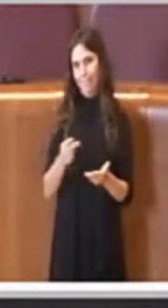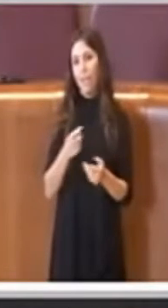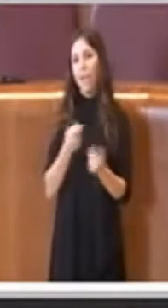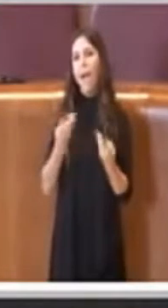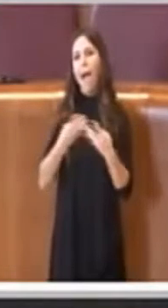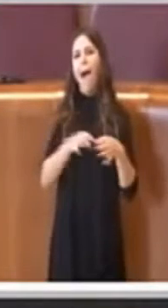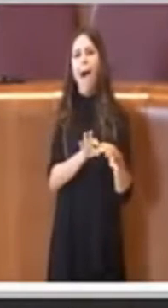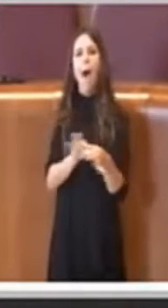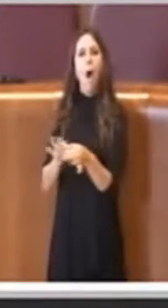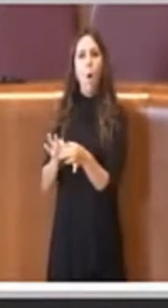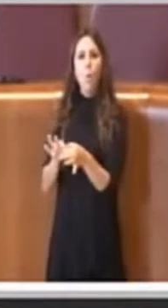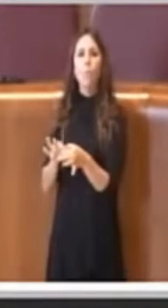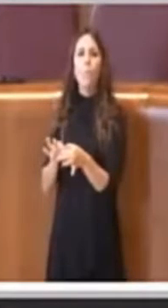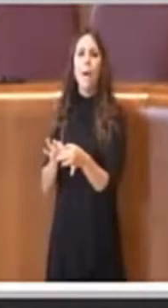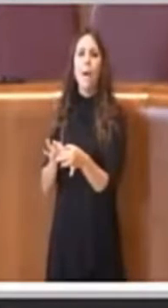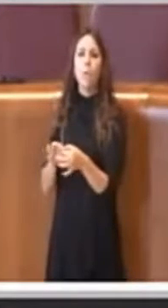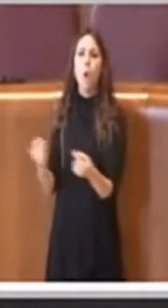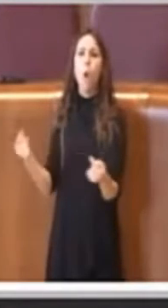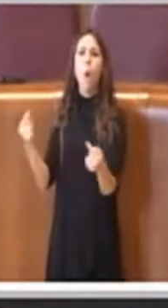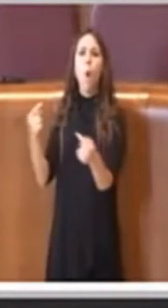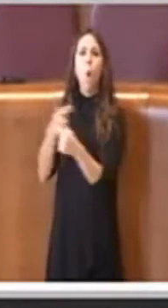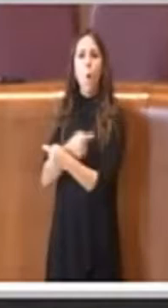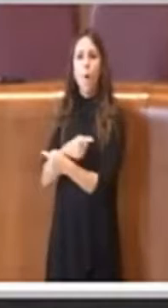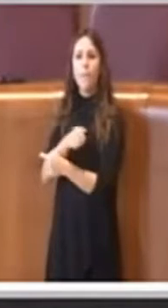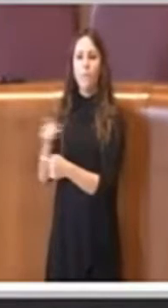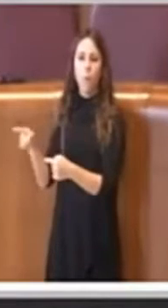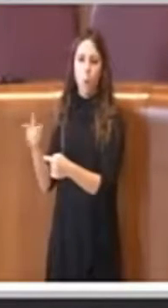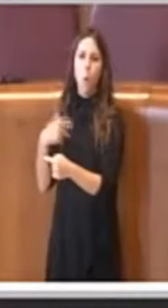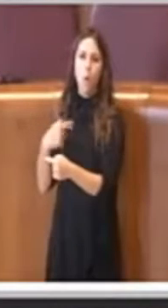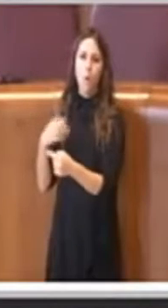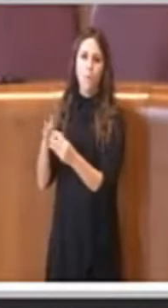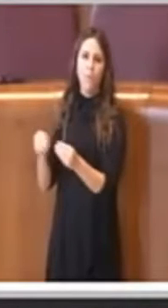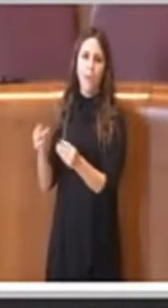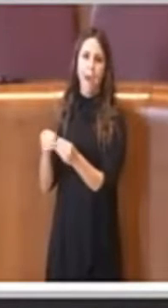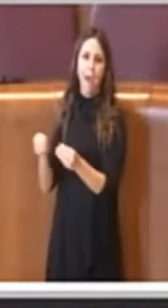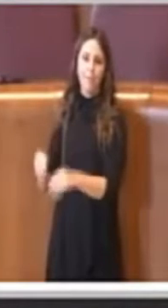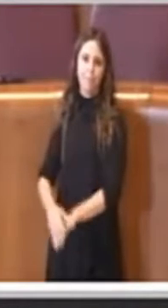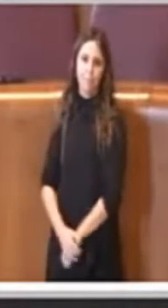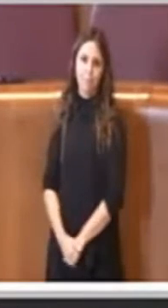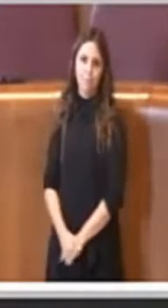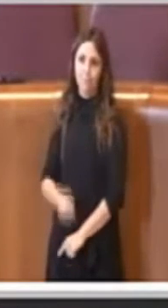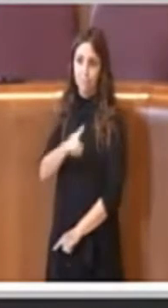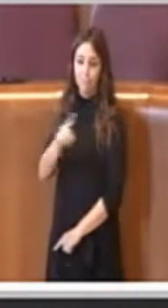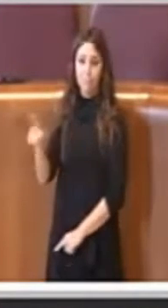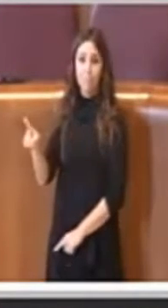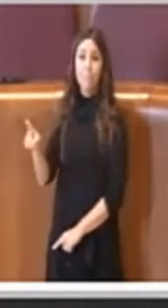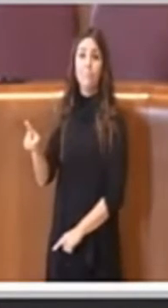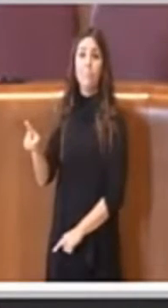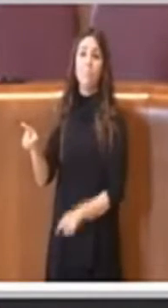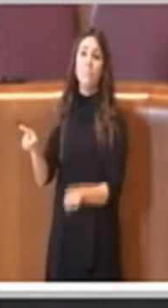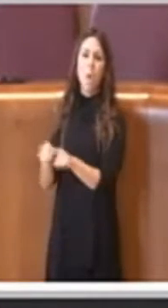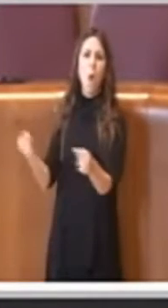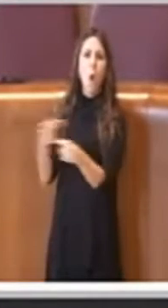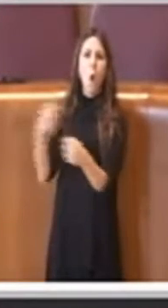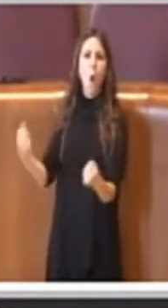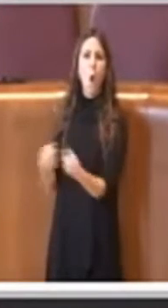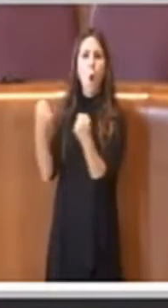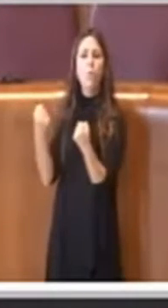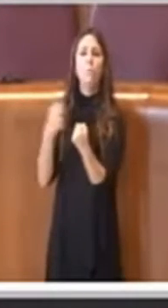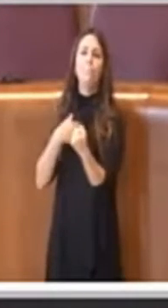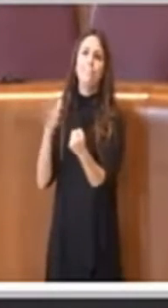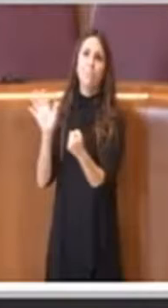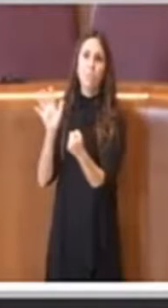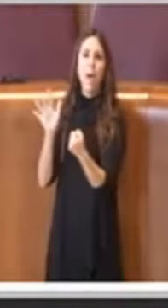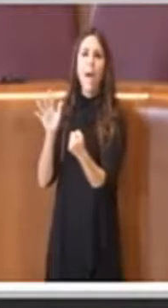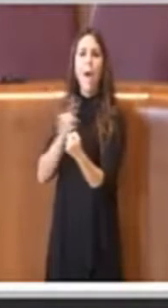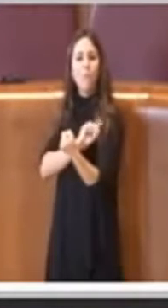le opposizioni stanno facendo a questa delibera, ostruzionismo che delle volte alcune forze politiche